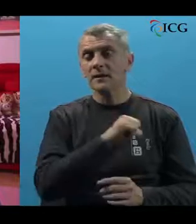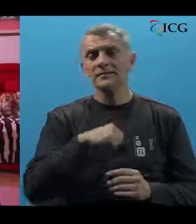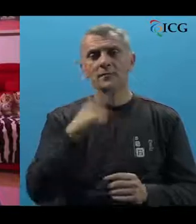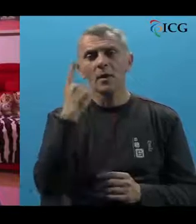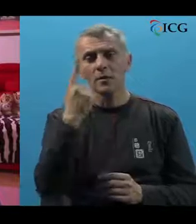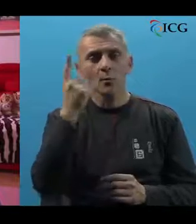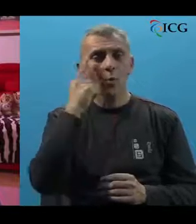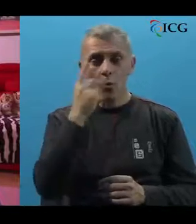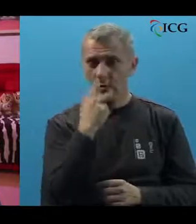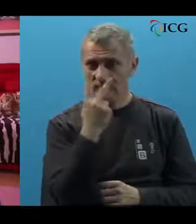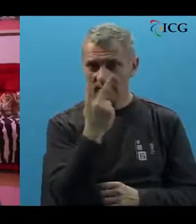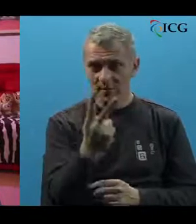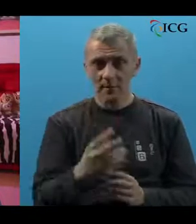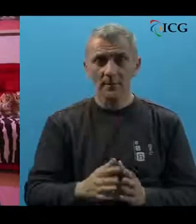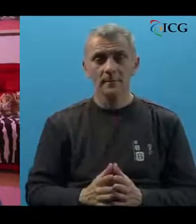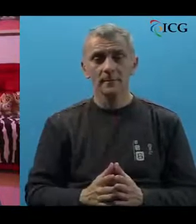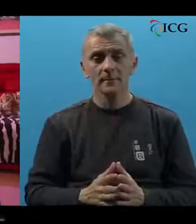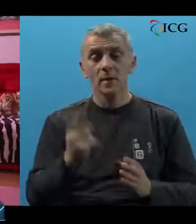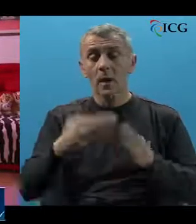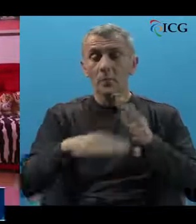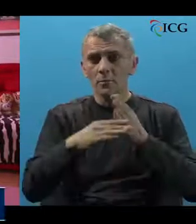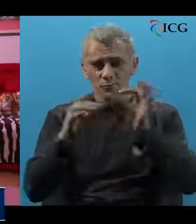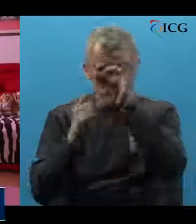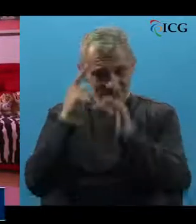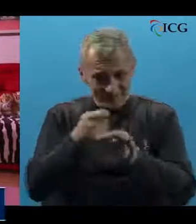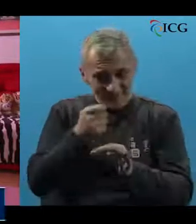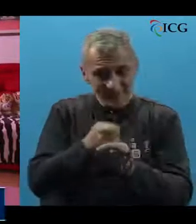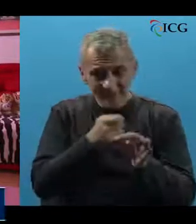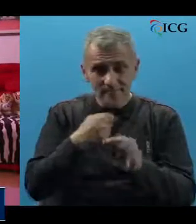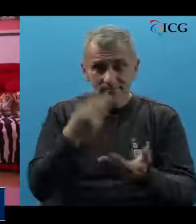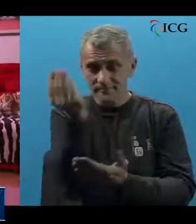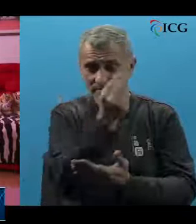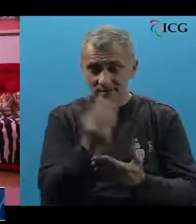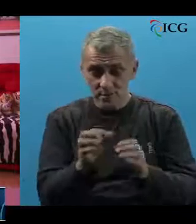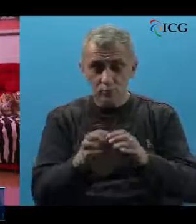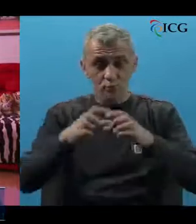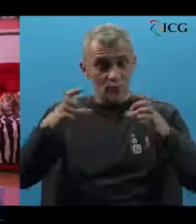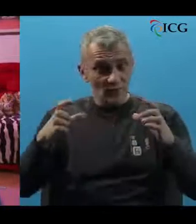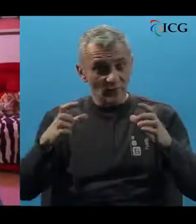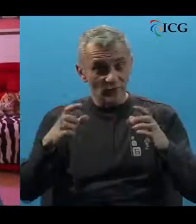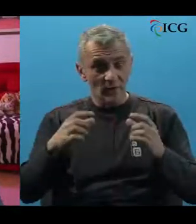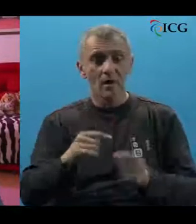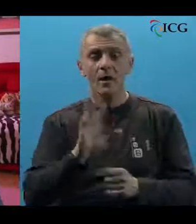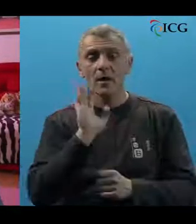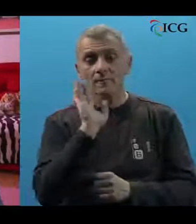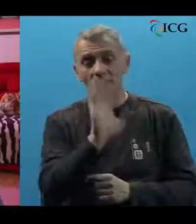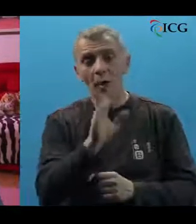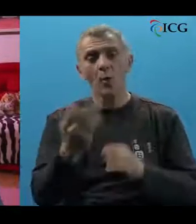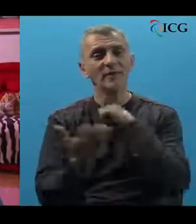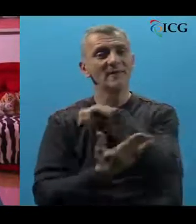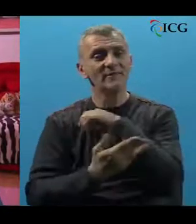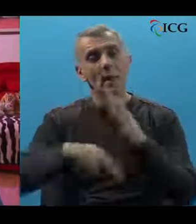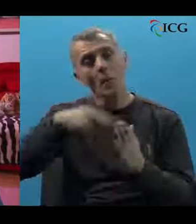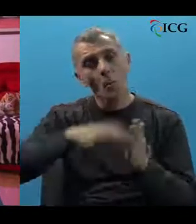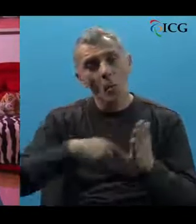samo na jedno oko vidje. I pomoću lupe crta povećavaju. Tako sa drvenim